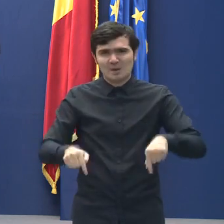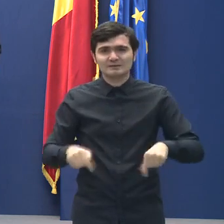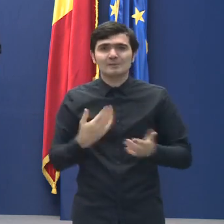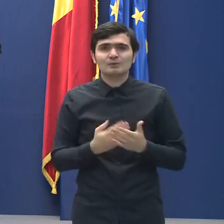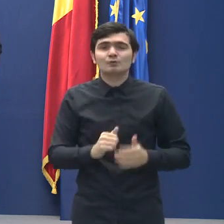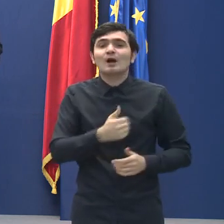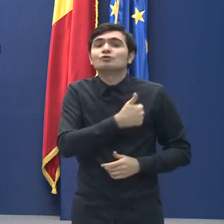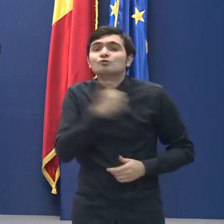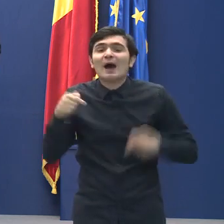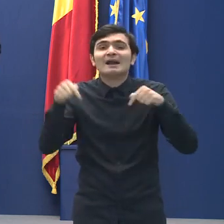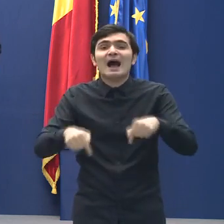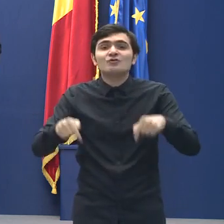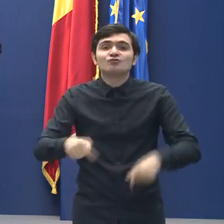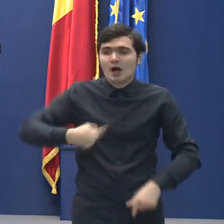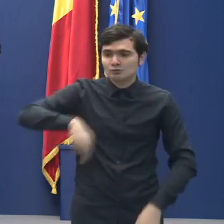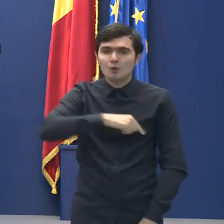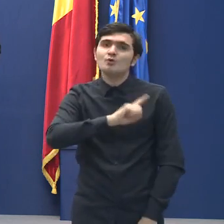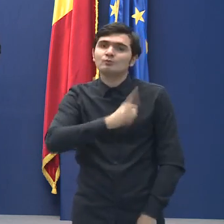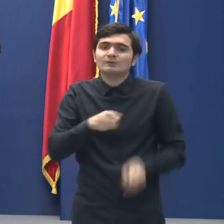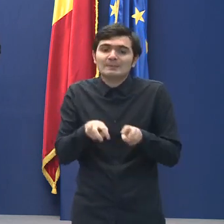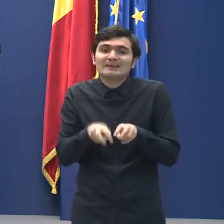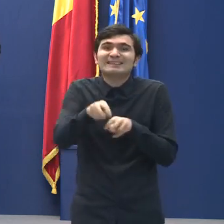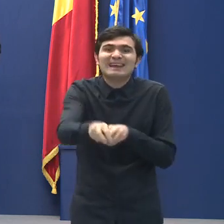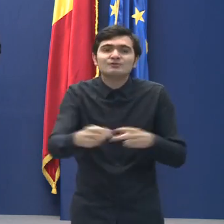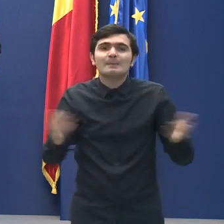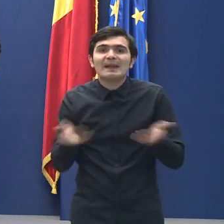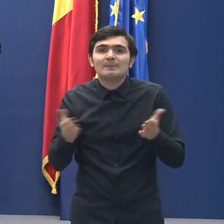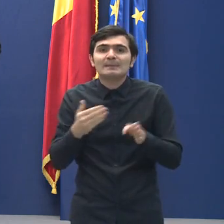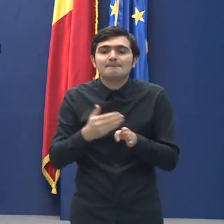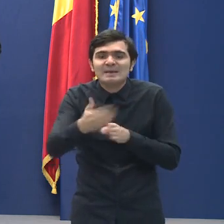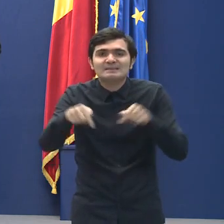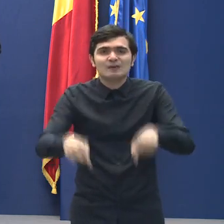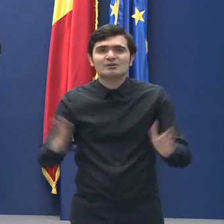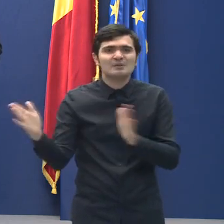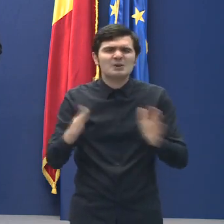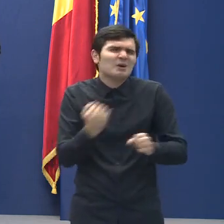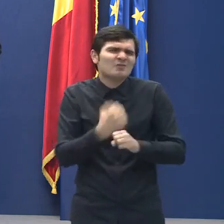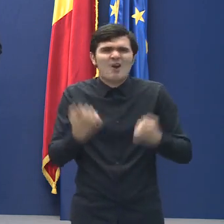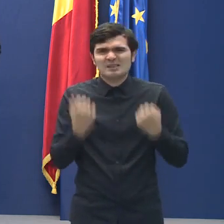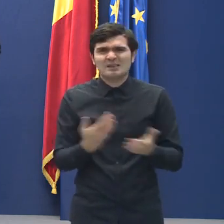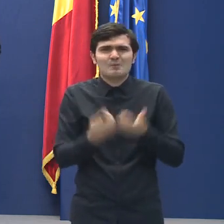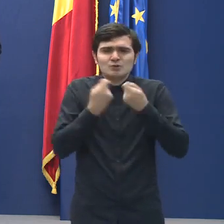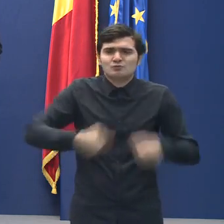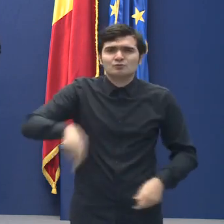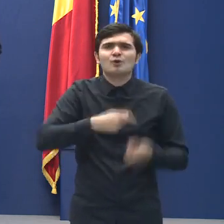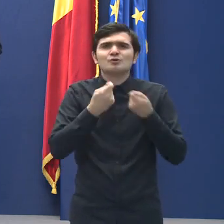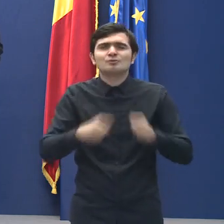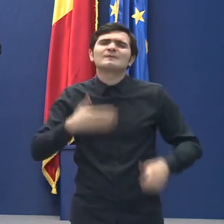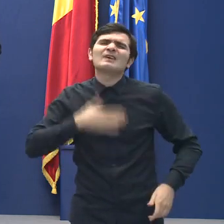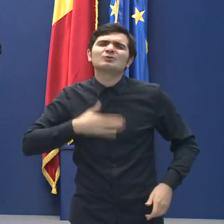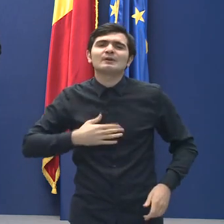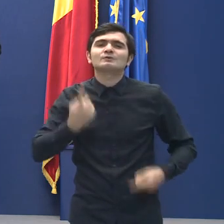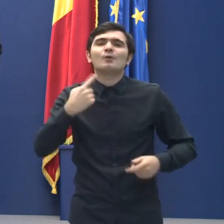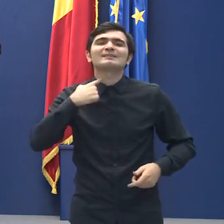repede peste această perioadă extrem de dificilă pentru noi toți. Vă doresc o săptămână